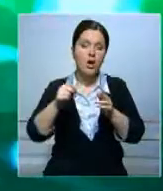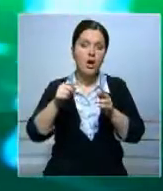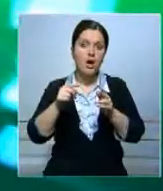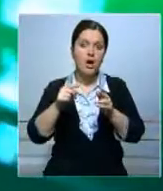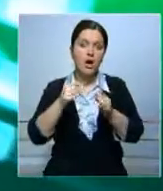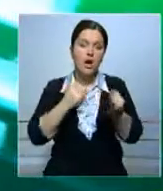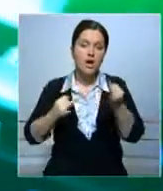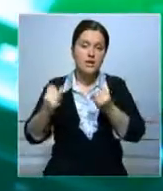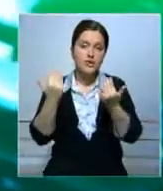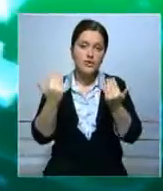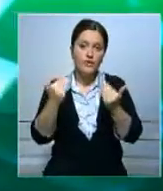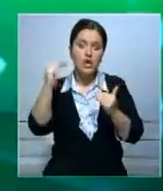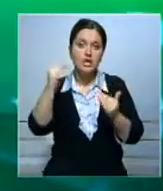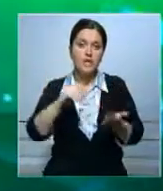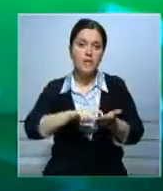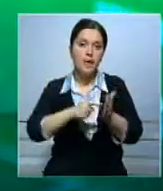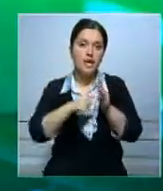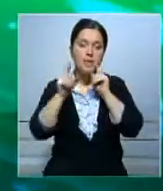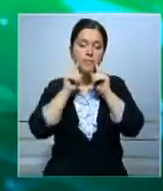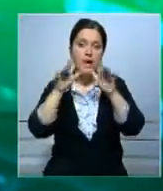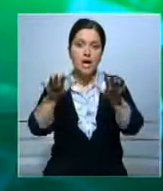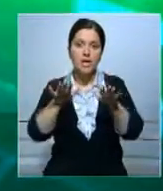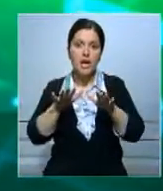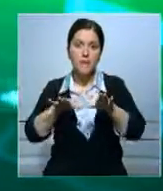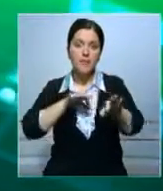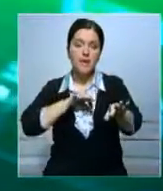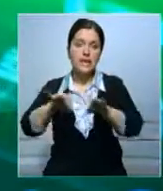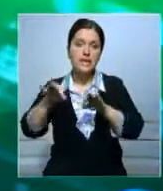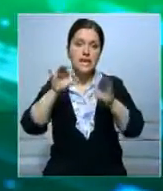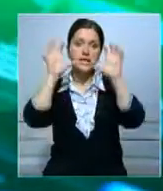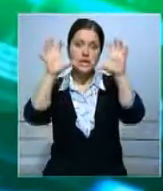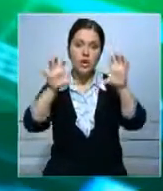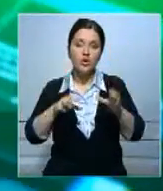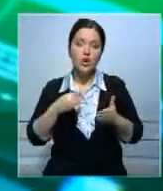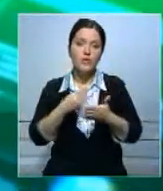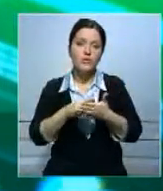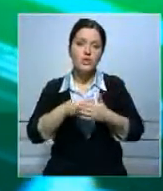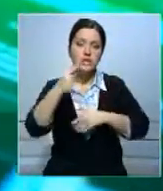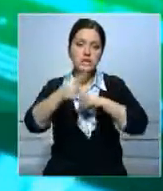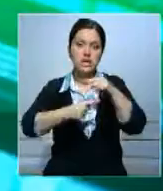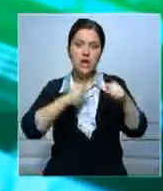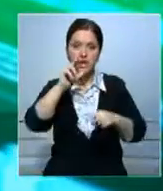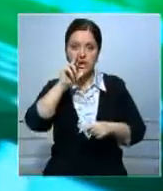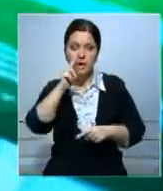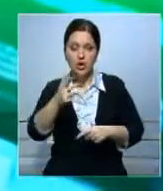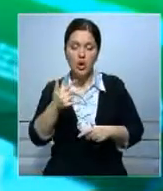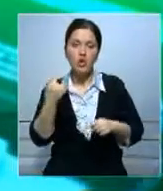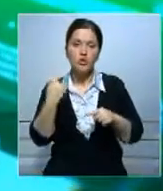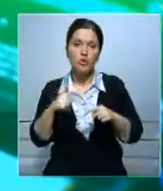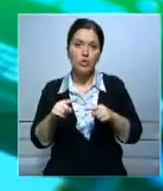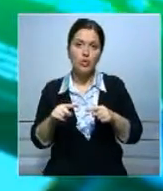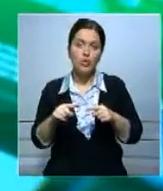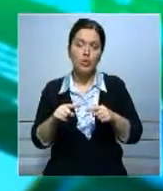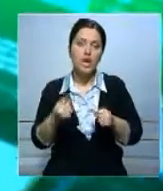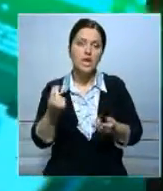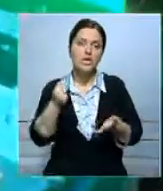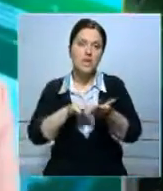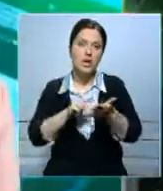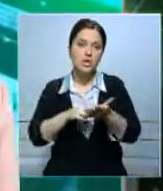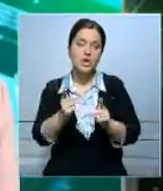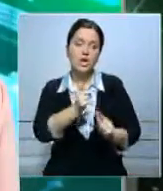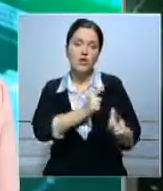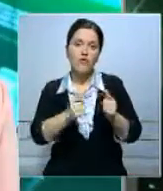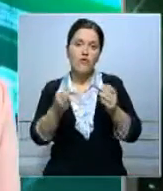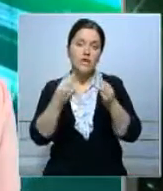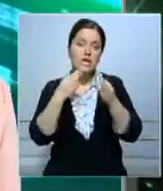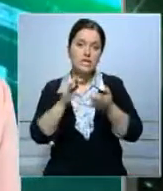рассматривали сегодня в Нижней Палате Парламента, стал проект закона о бюджете на следующие три года. О других цифрах нам уже готов рассказать